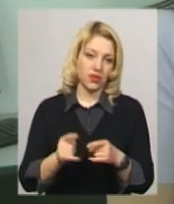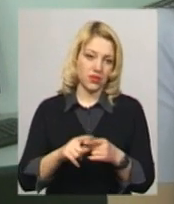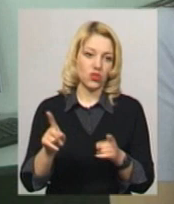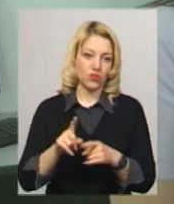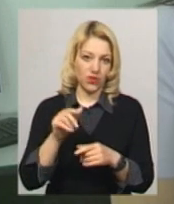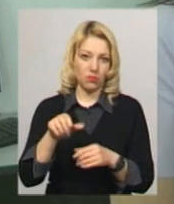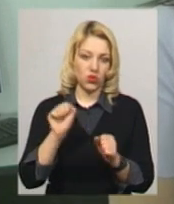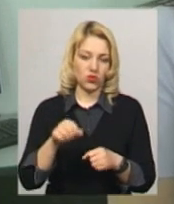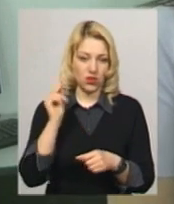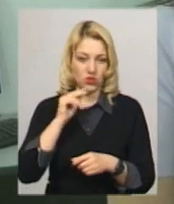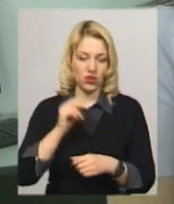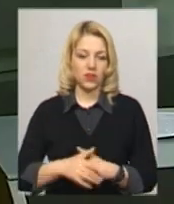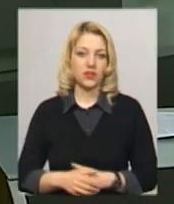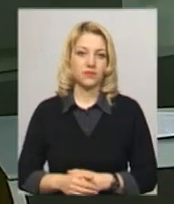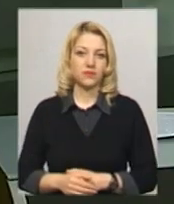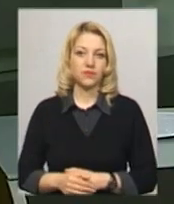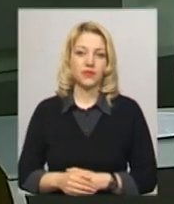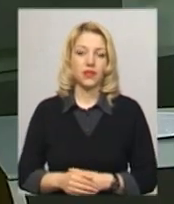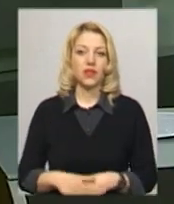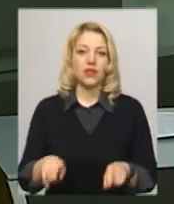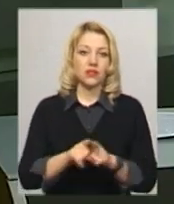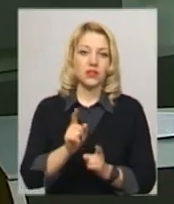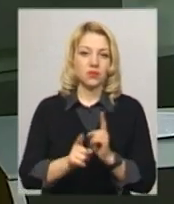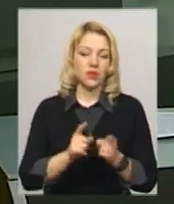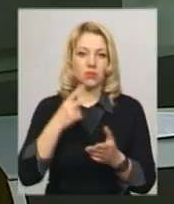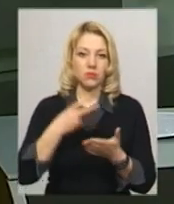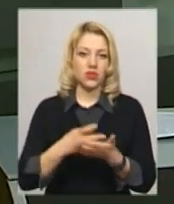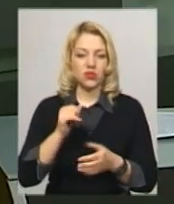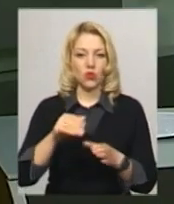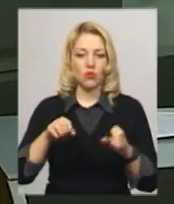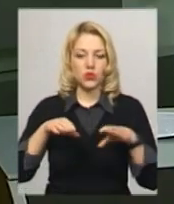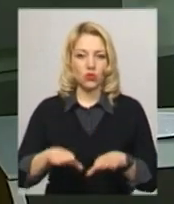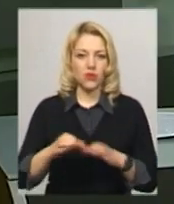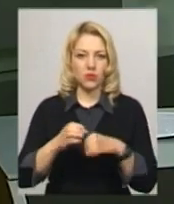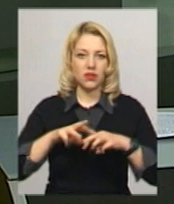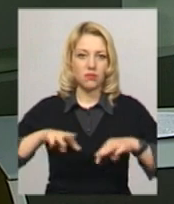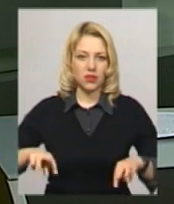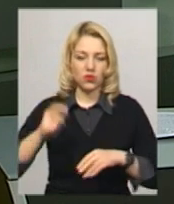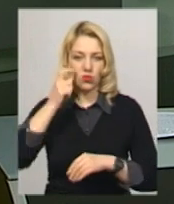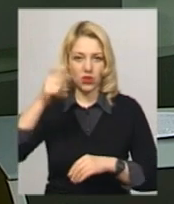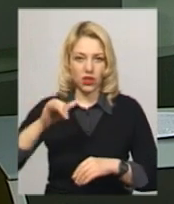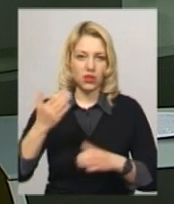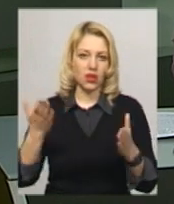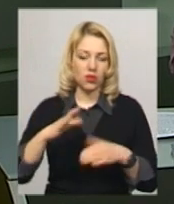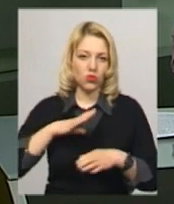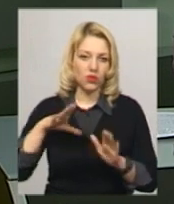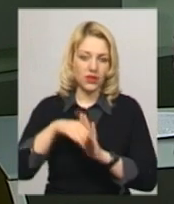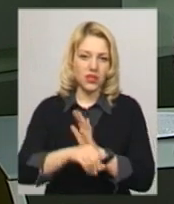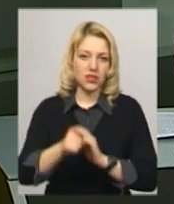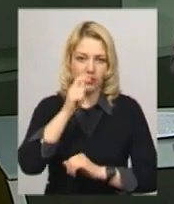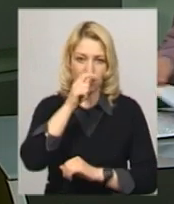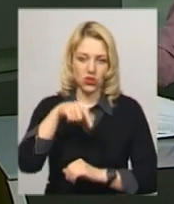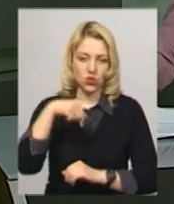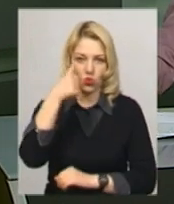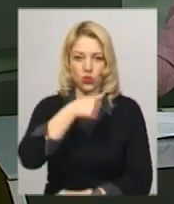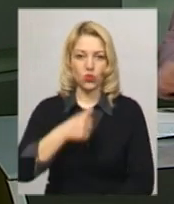що ви там можете навчатися. Такі зміни передбачені у постанові Кабінету міністрів України, які були внесені в квітні цього